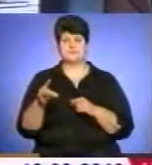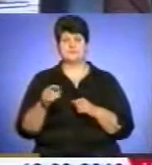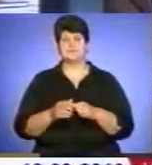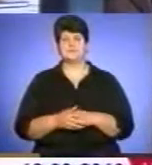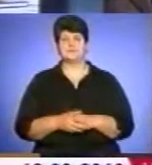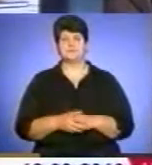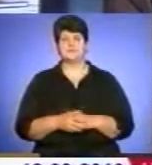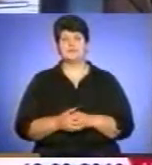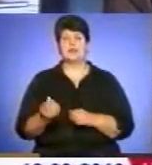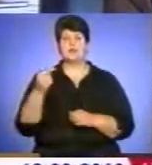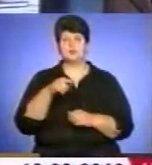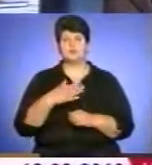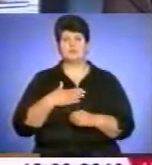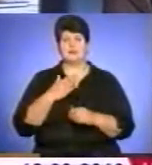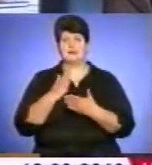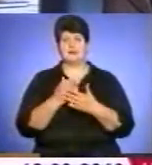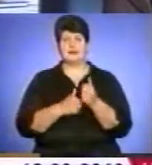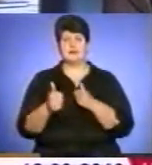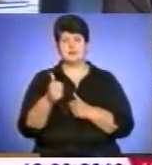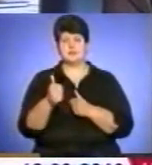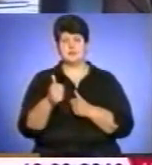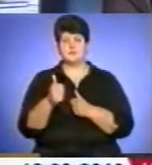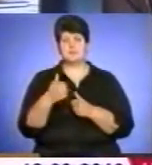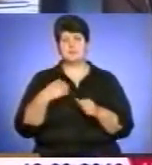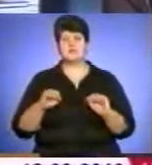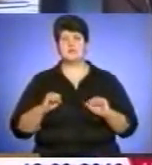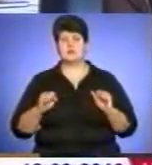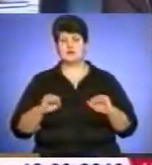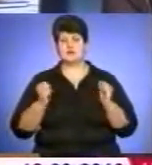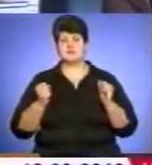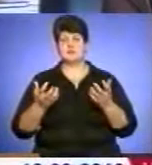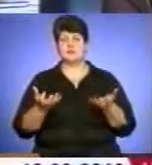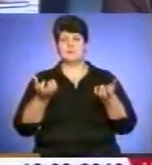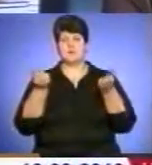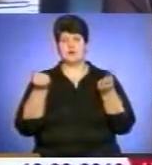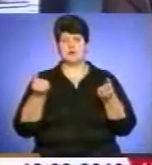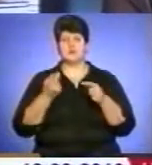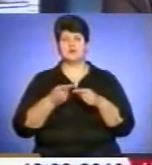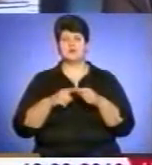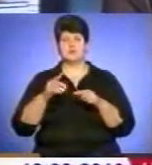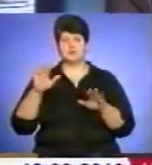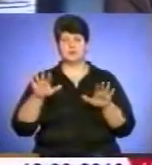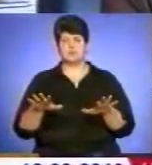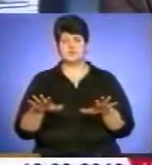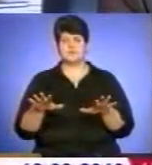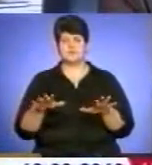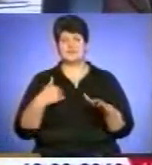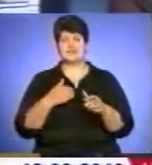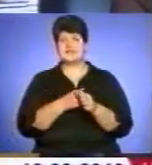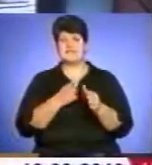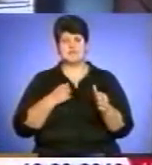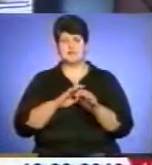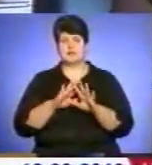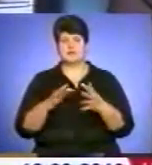І тут ми, лідерами, ми стараємося тримати цю позицію. У нас не відстає сільське